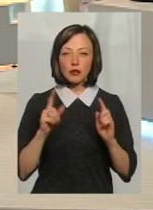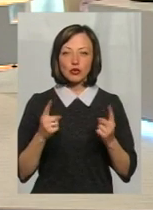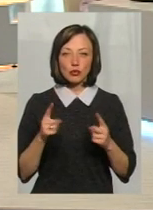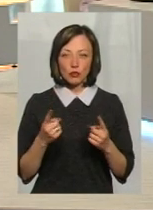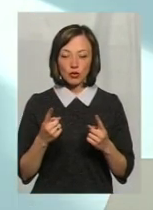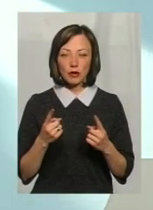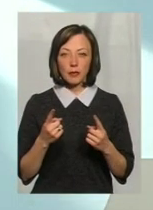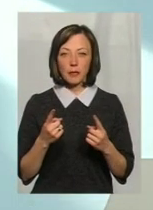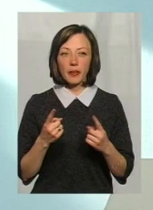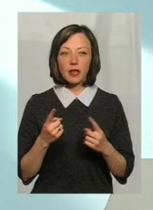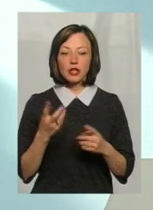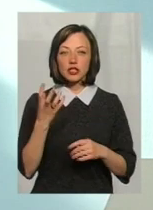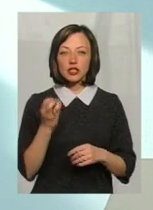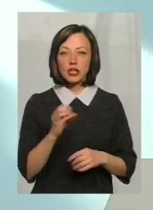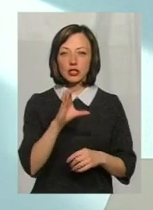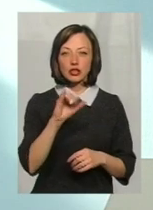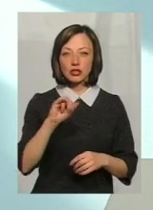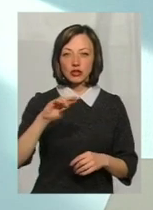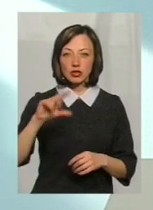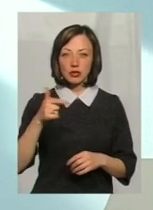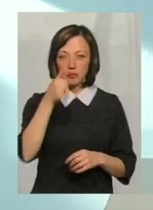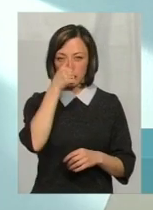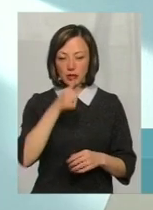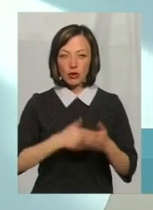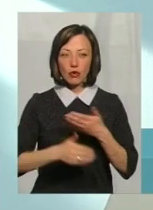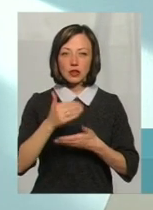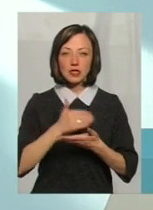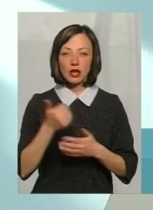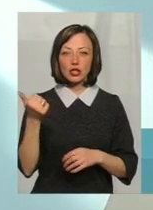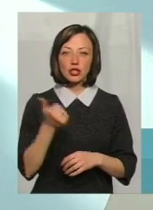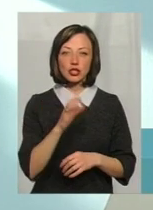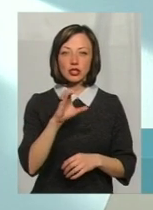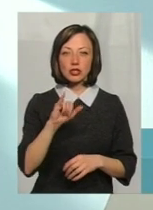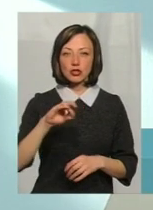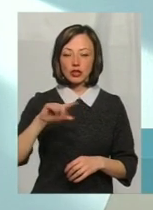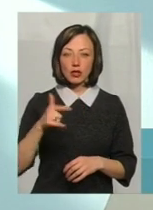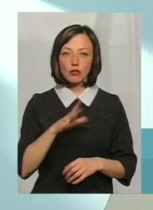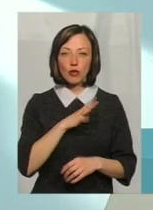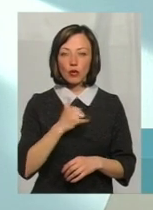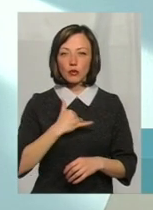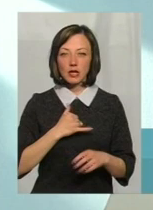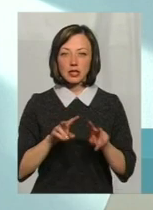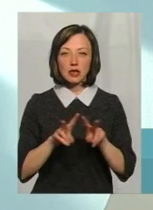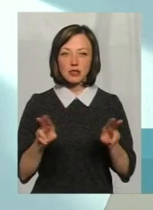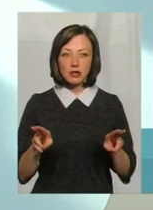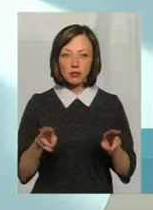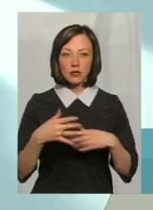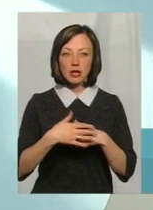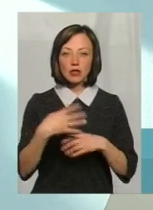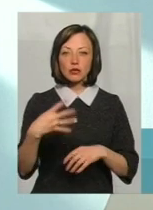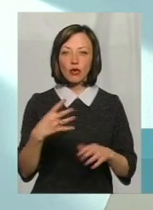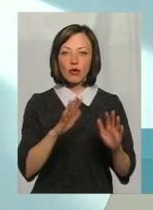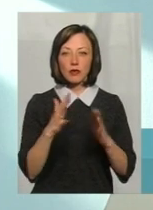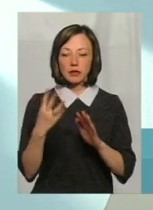ще в січні місяці, останній тиждень, січня місяць цього року, у нас було так само. Майже 40